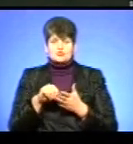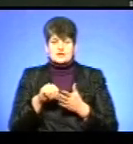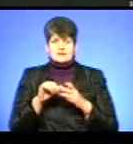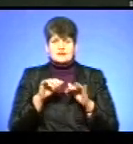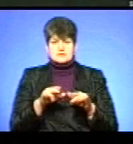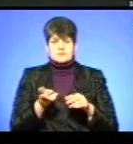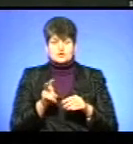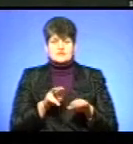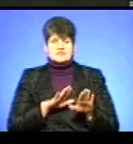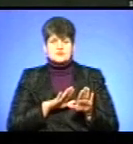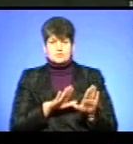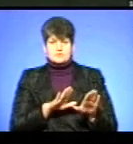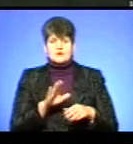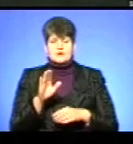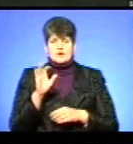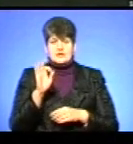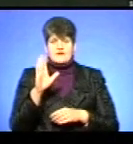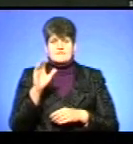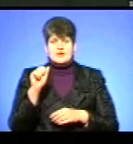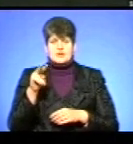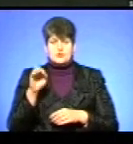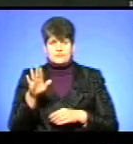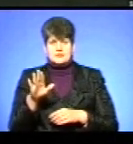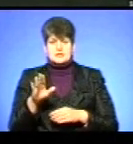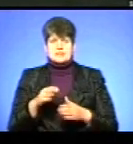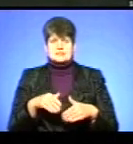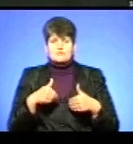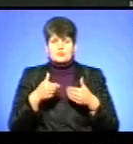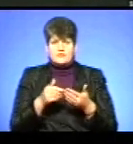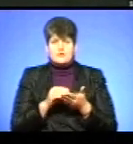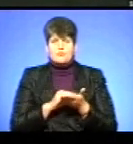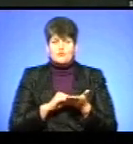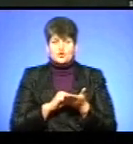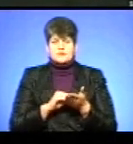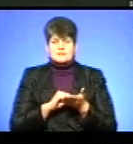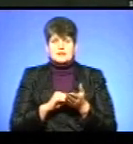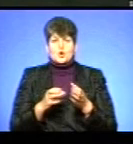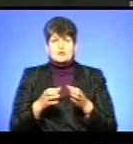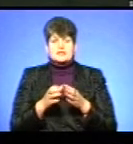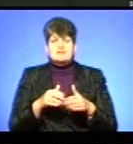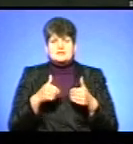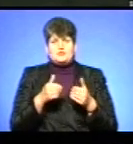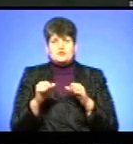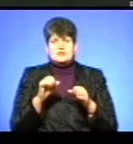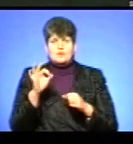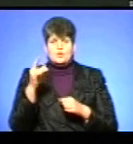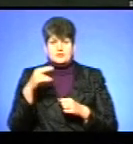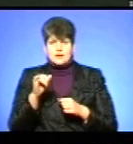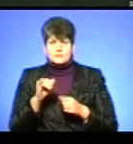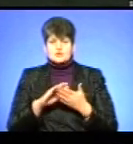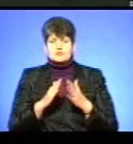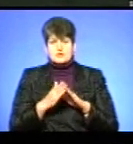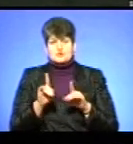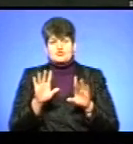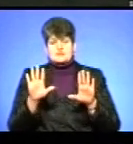вийшов його заступник Олег Валов, який запропонував їм повторно написати колективне звернення до керівництва ОДА про ситуацію, що склалася